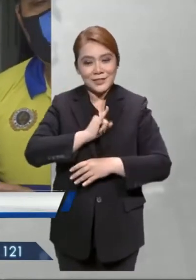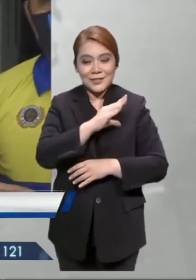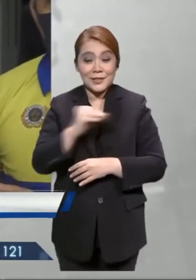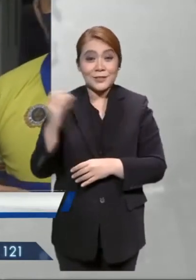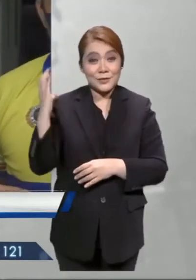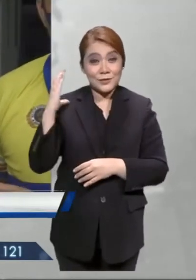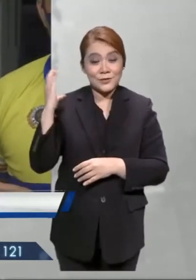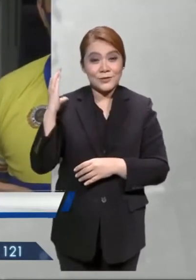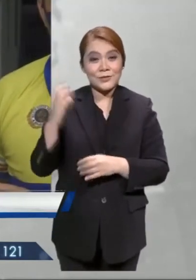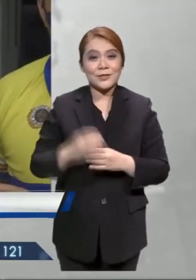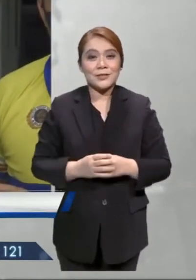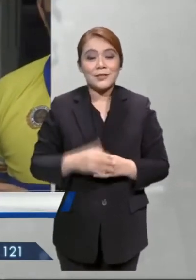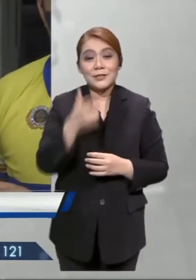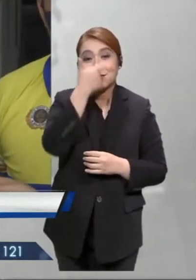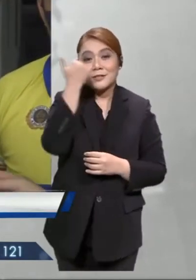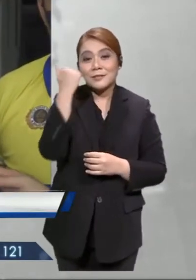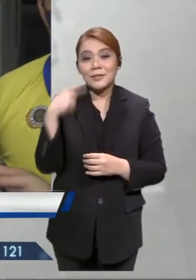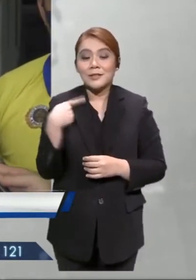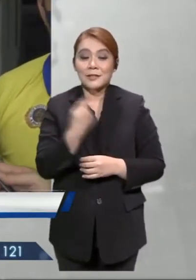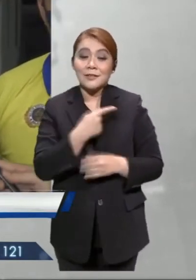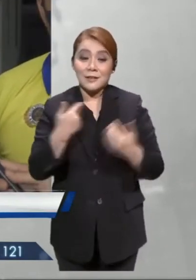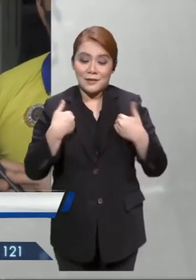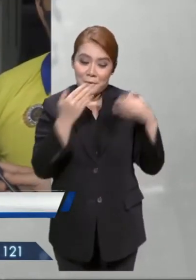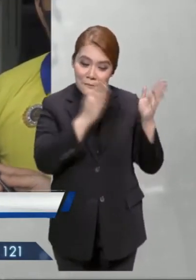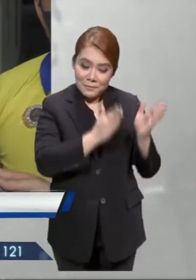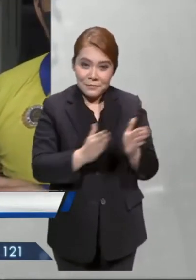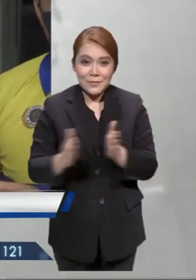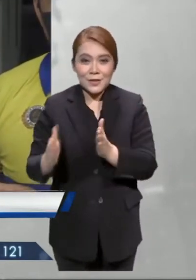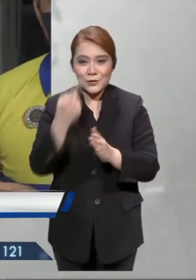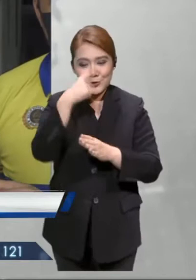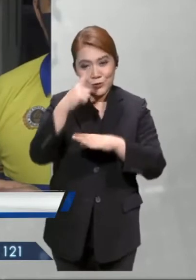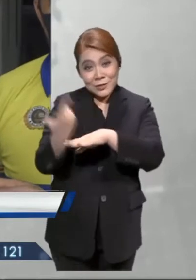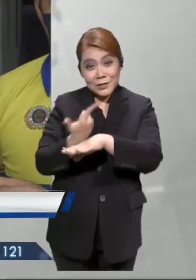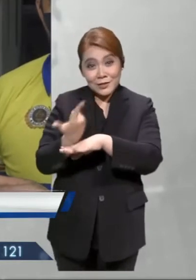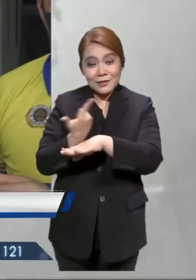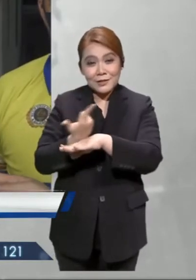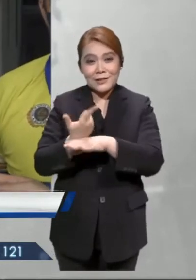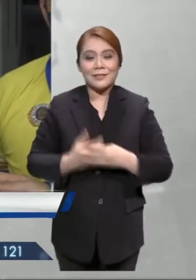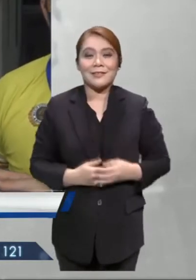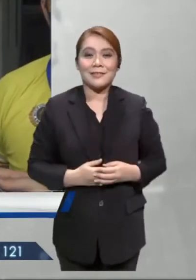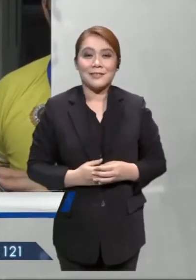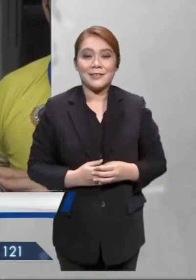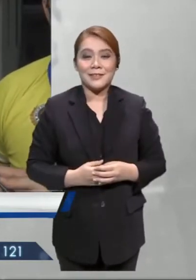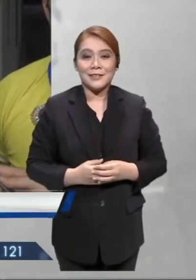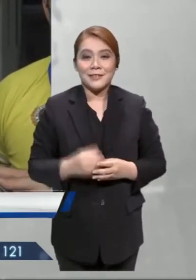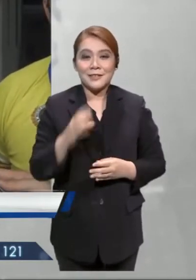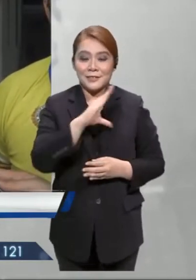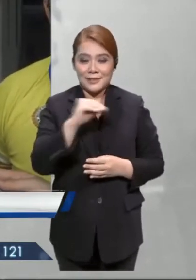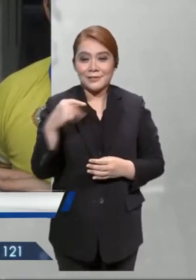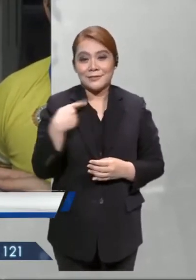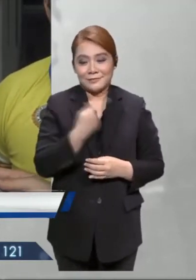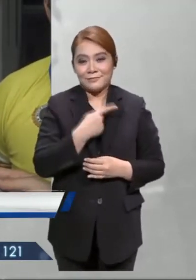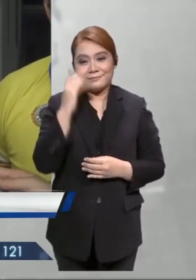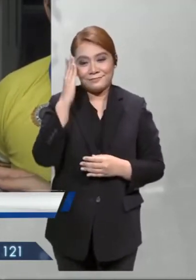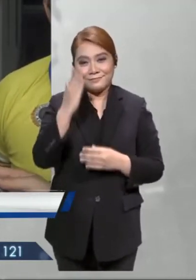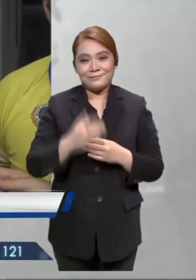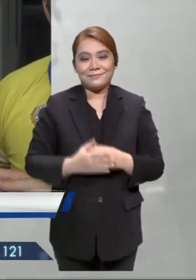kerana kami mempunyai rancangan kita untuk latihan dan permainan kita yang akan kita